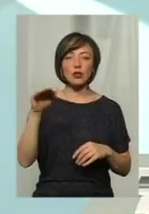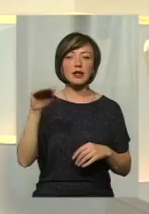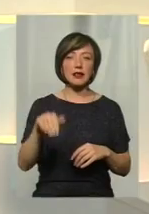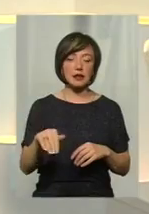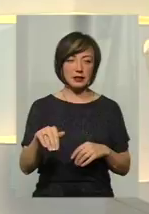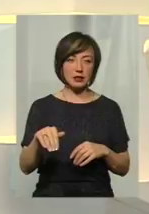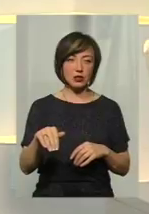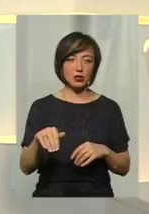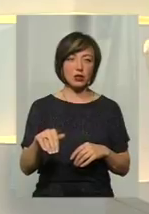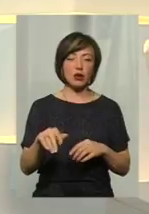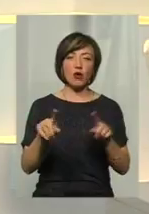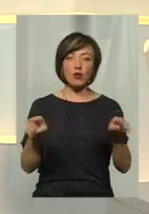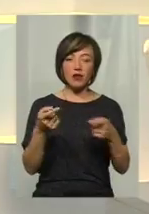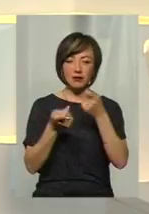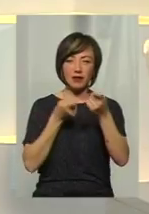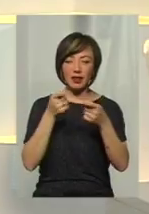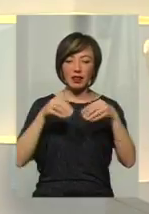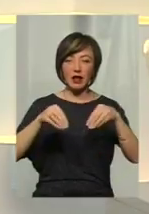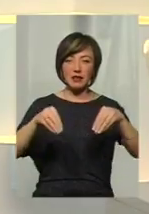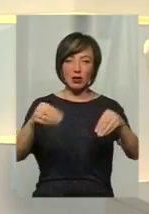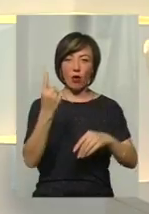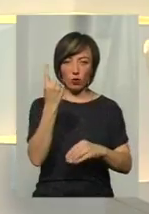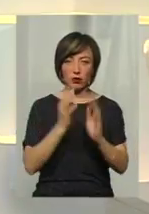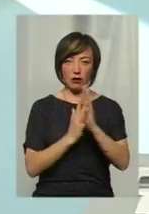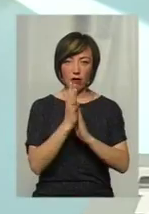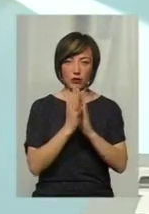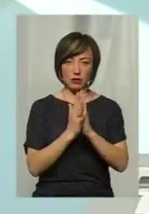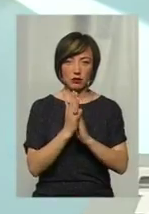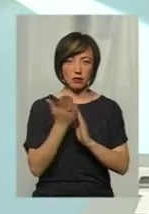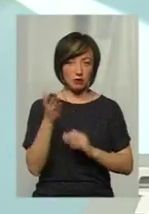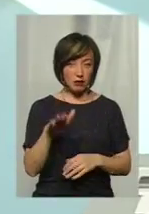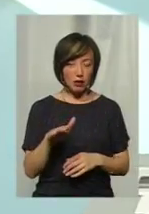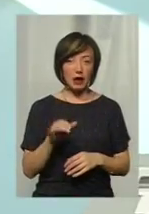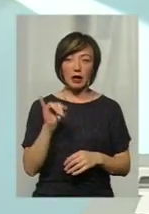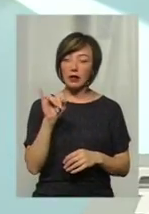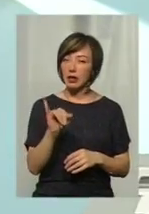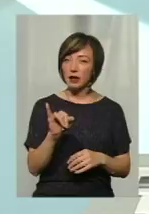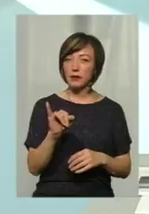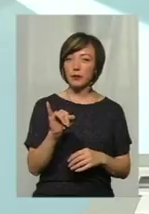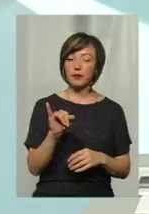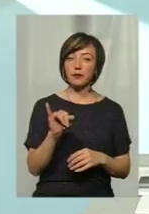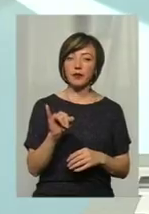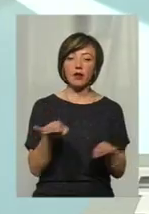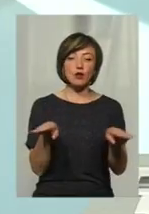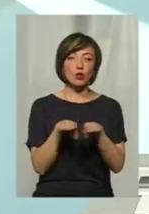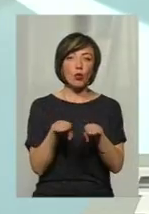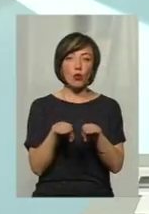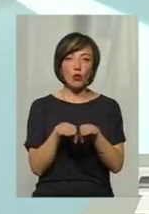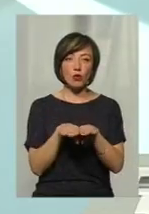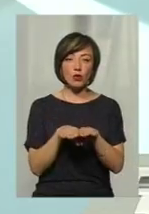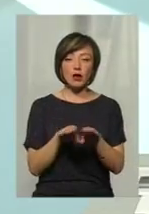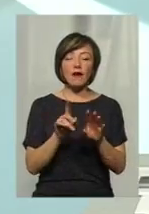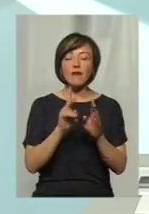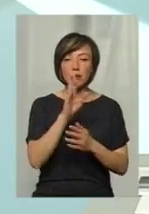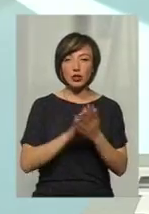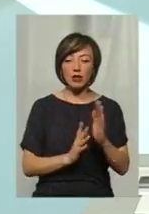може утворити насінин одна рослина. І при чому, що схожість в ґрунті може зберігати